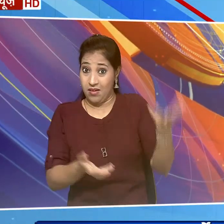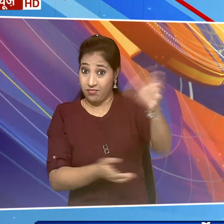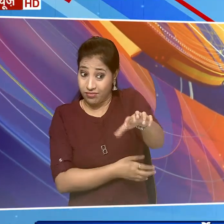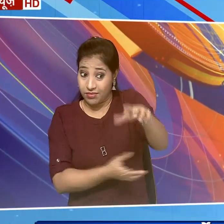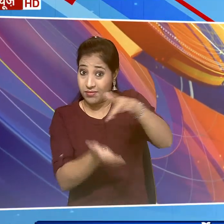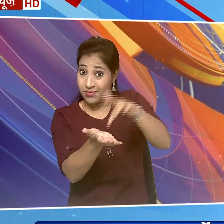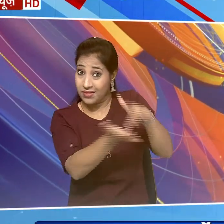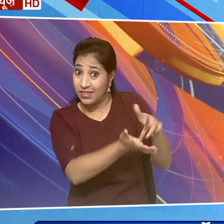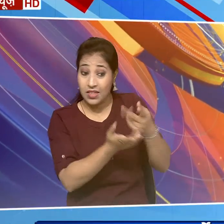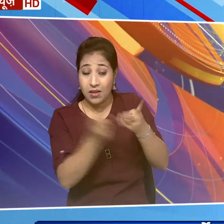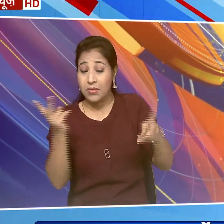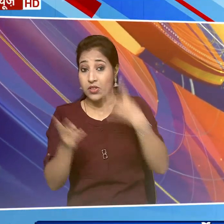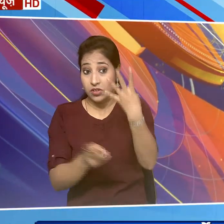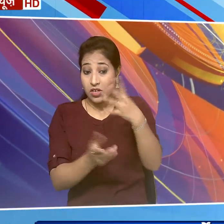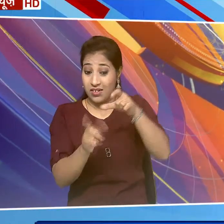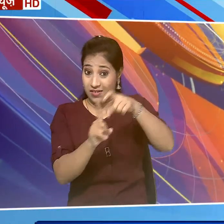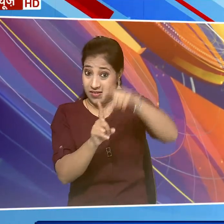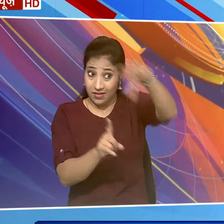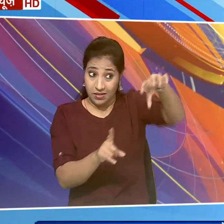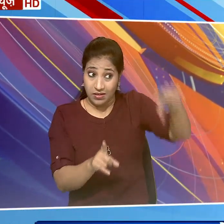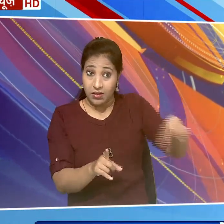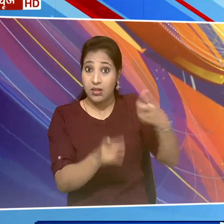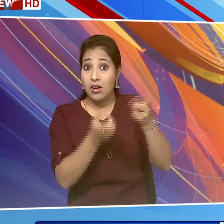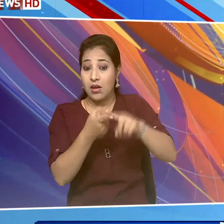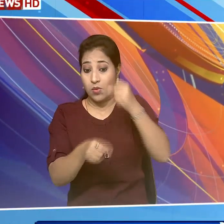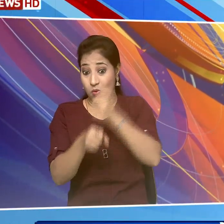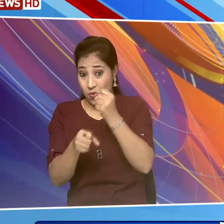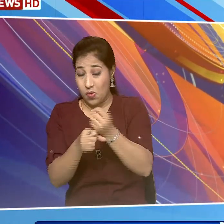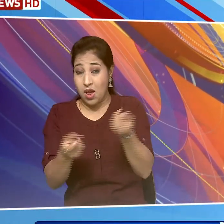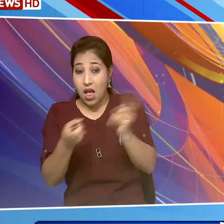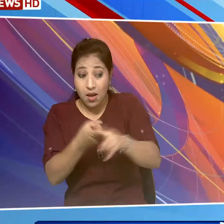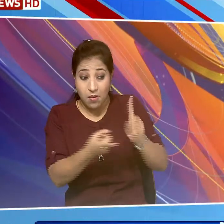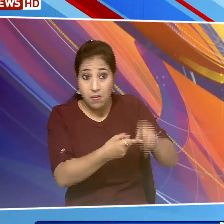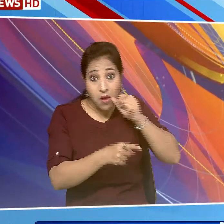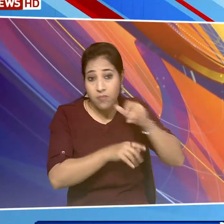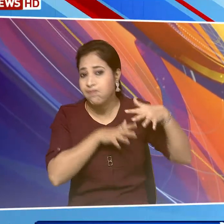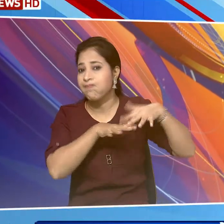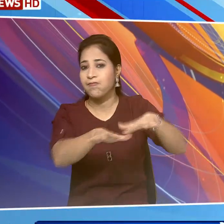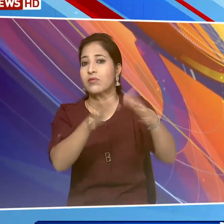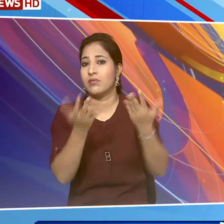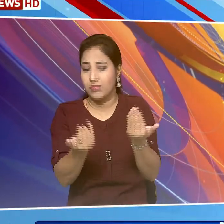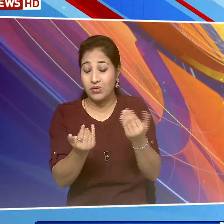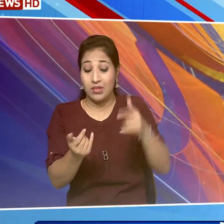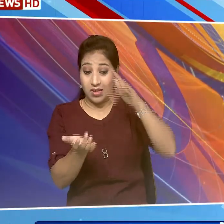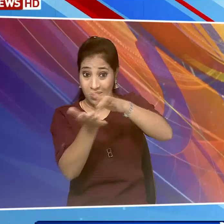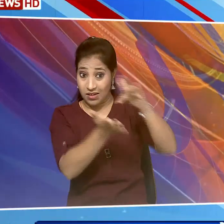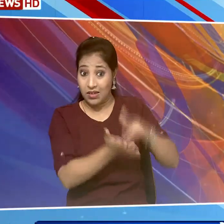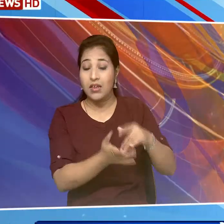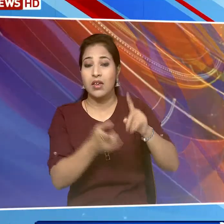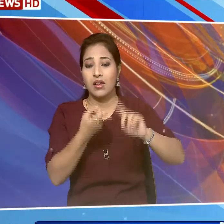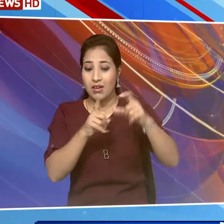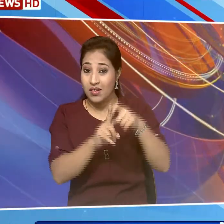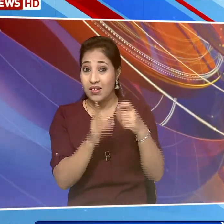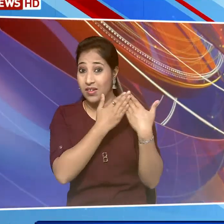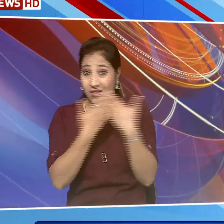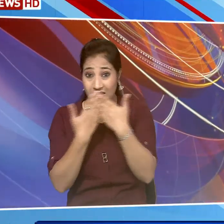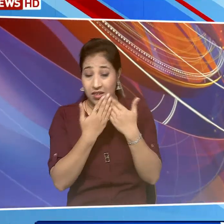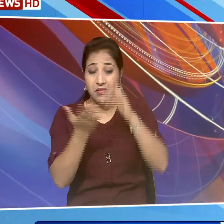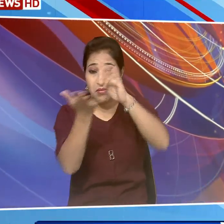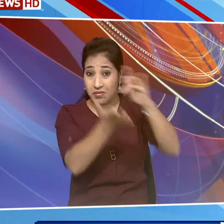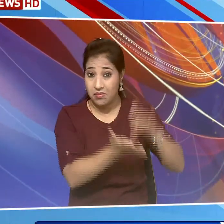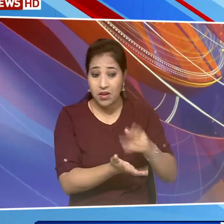कम से कम चार जिलों में प्रशासन ने चक्रवात के मद्दे नजर आज सभी सैक्षनिक संस्थानों को